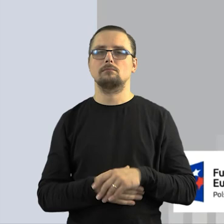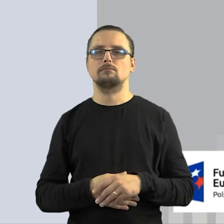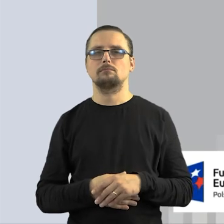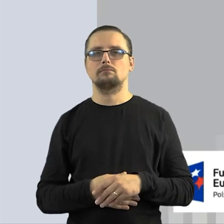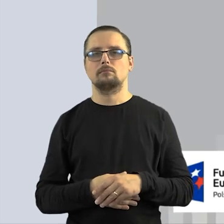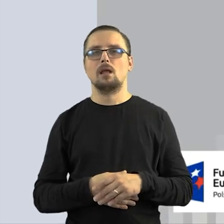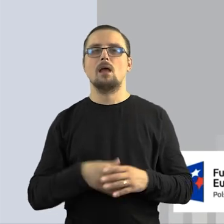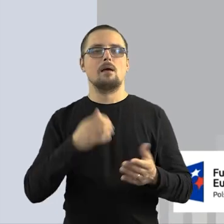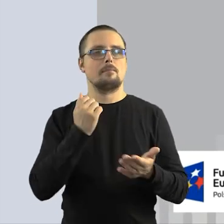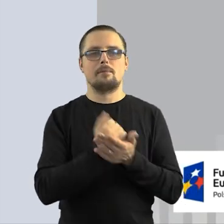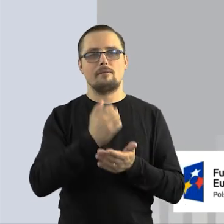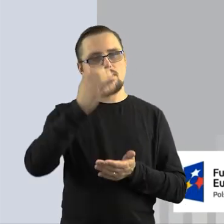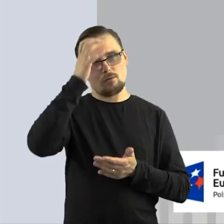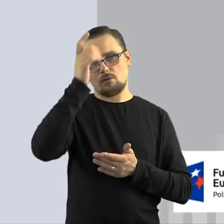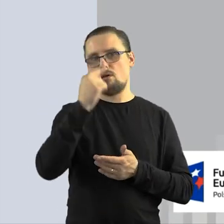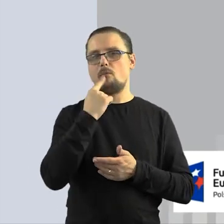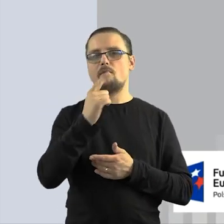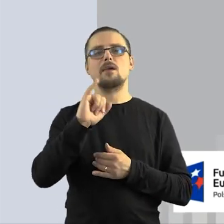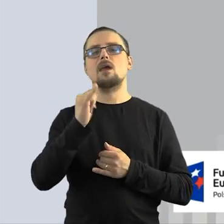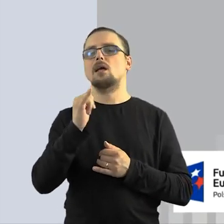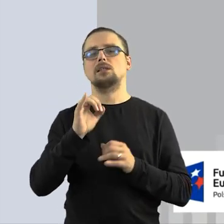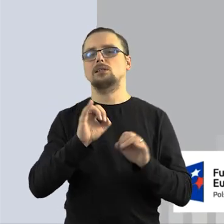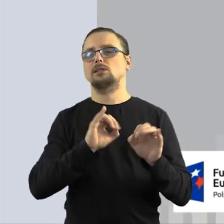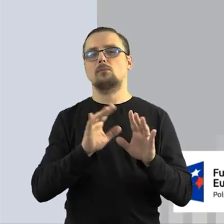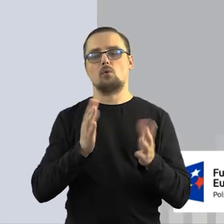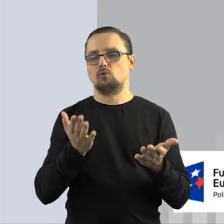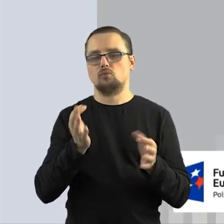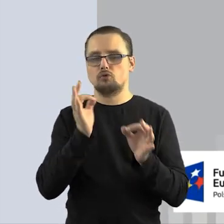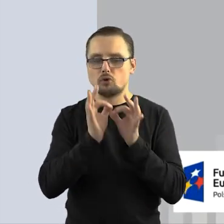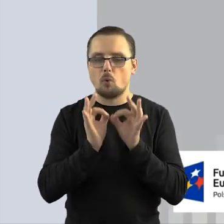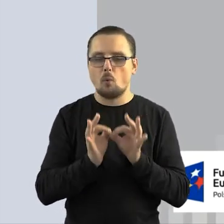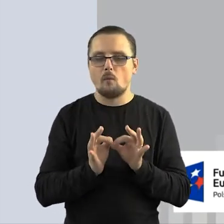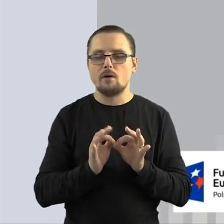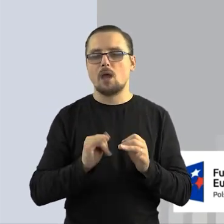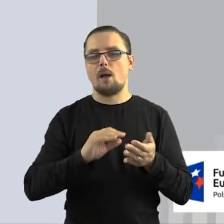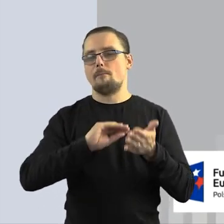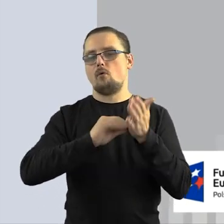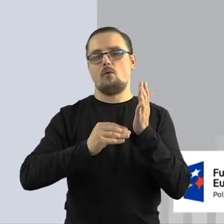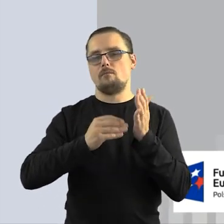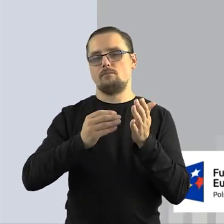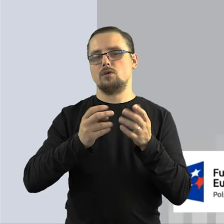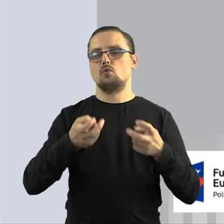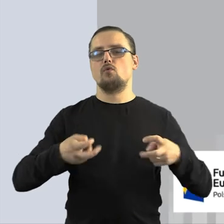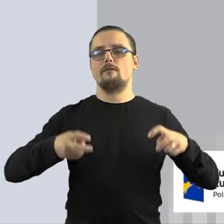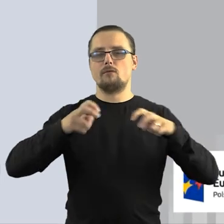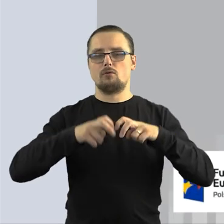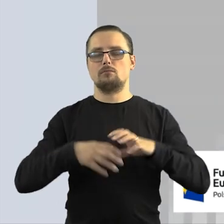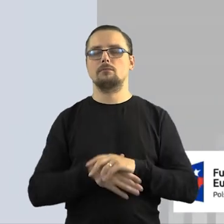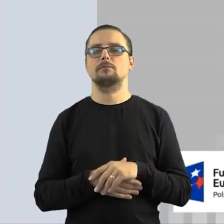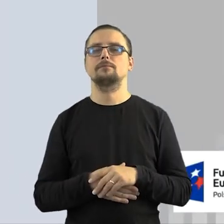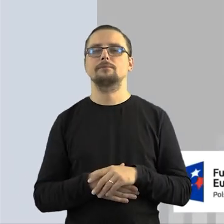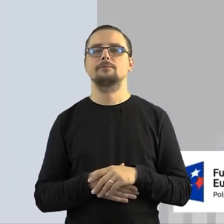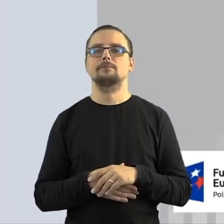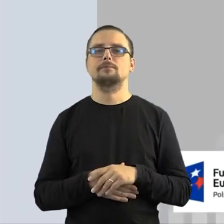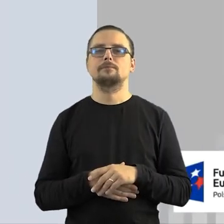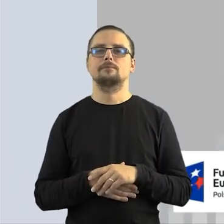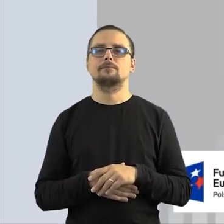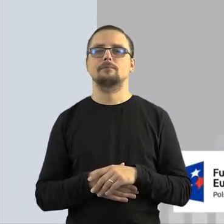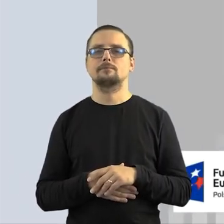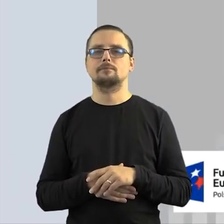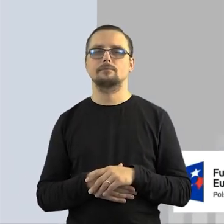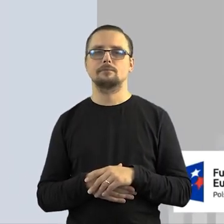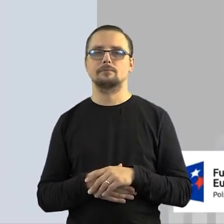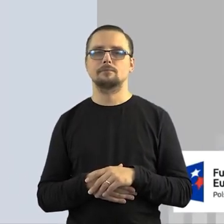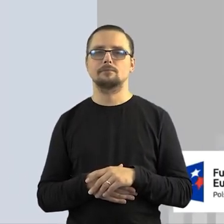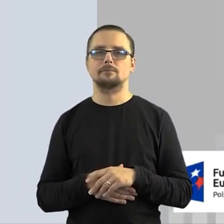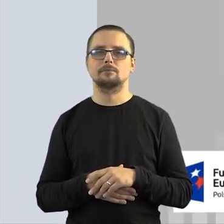tekście kto jest autorem zdjęć? Tutaj prawa autorskie w żaden sposób nie determinuje i nie określa szczegółowo zasad podpisywania